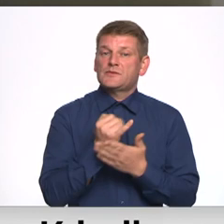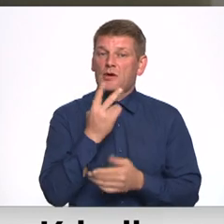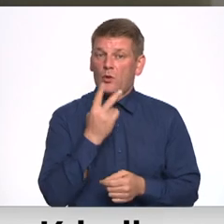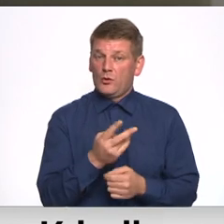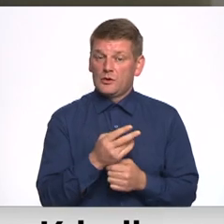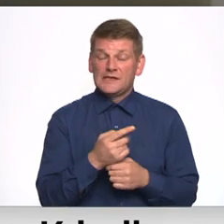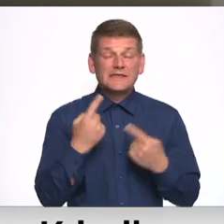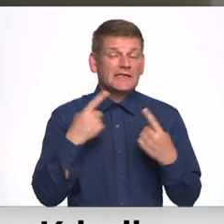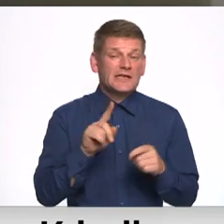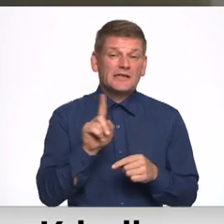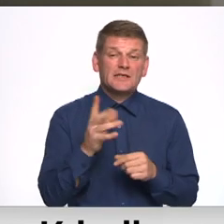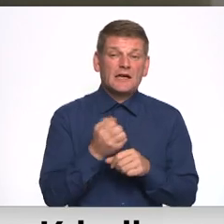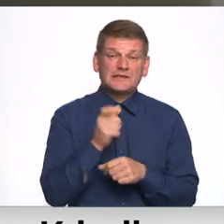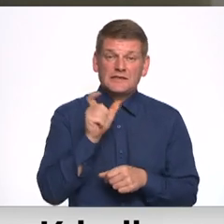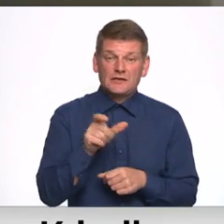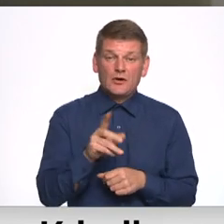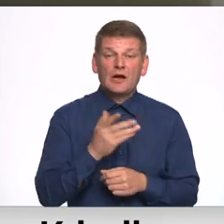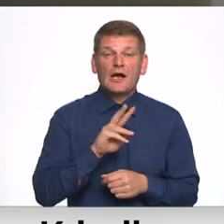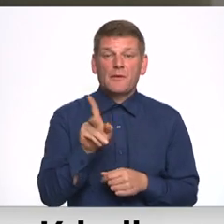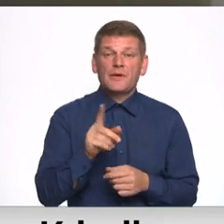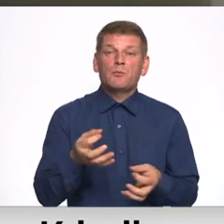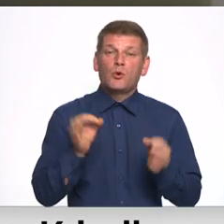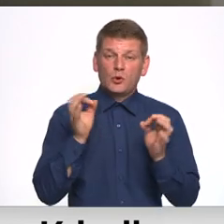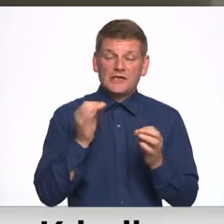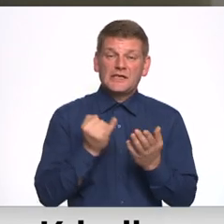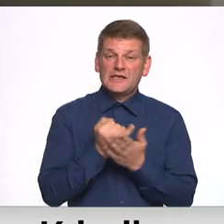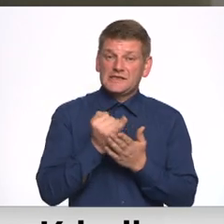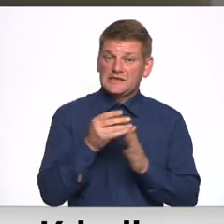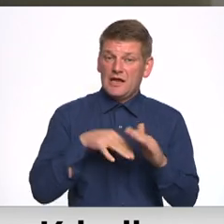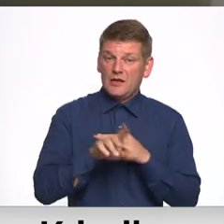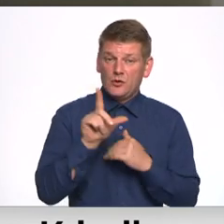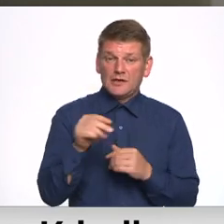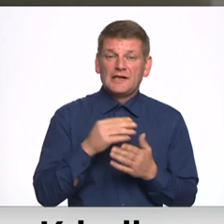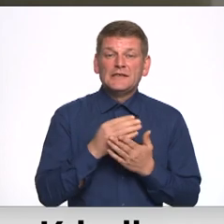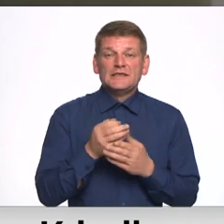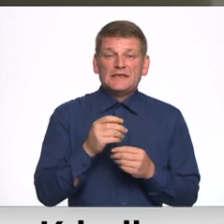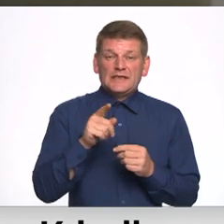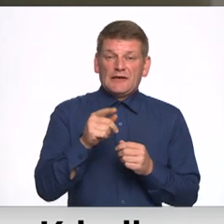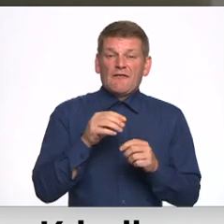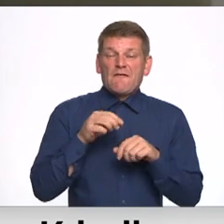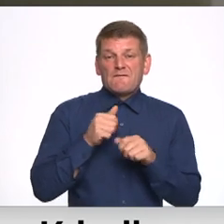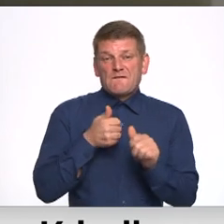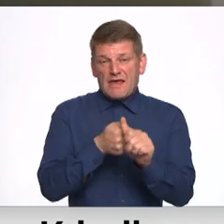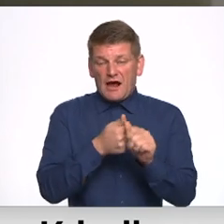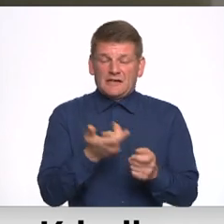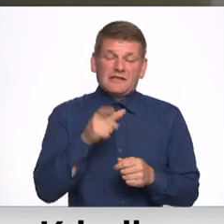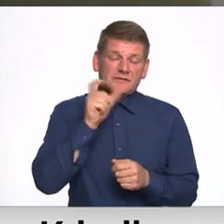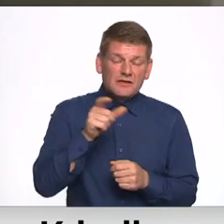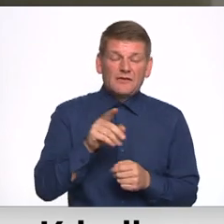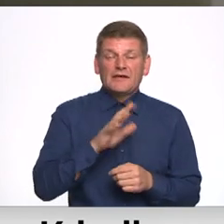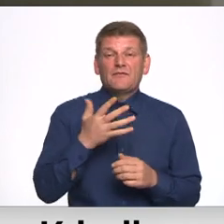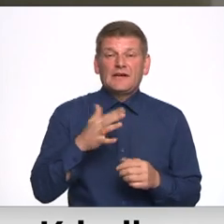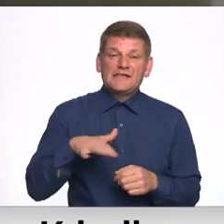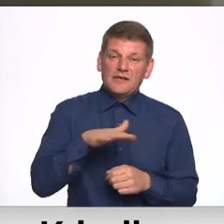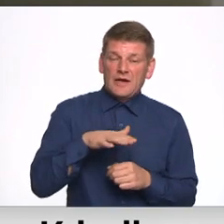Protams, citādi ir ar cilvēkiem, kuriem ir būtiski izceļot, piemēram, disidentiem, žurnālistiem, cilvēkiem, kuriem ir ģimenes